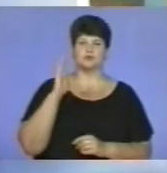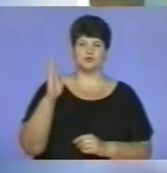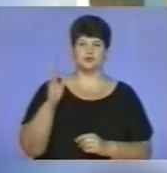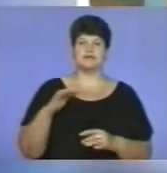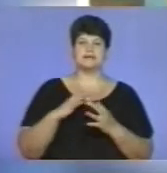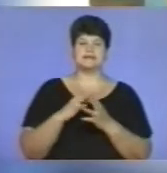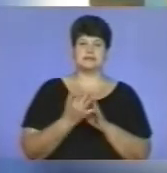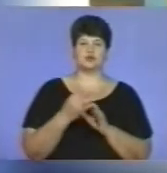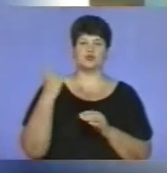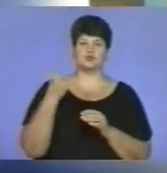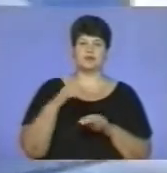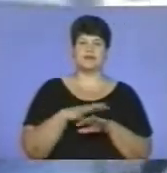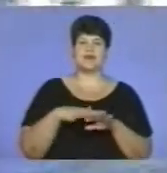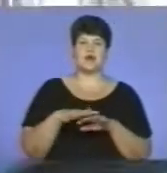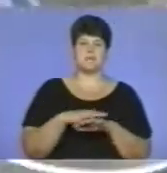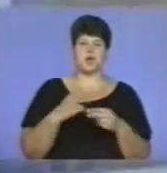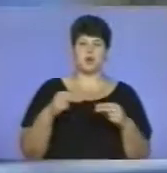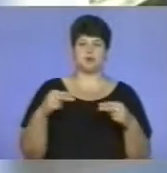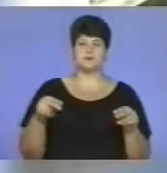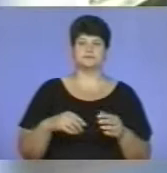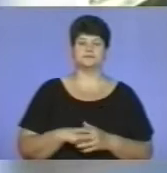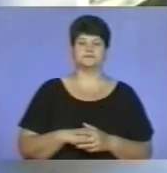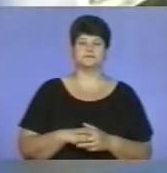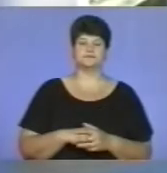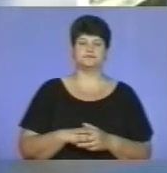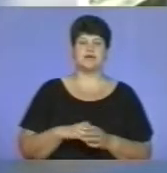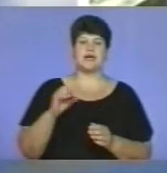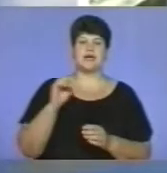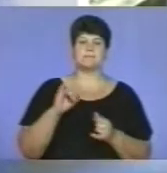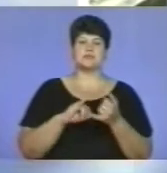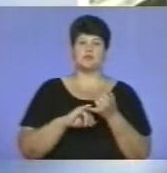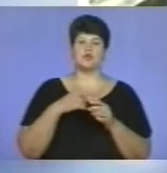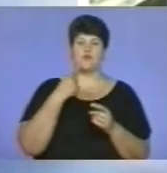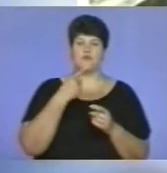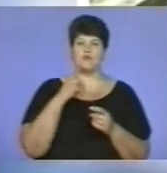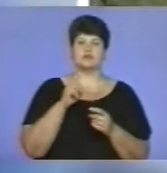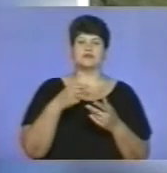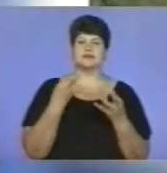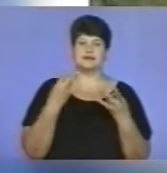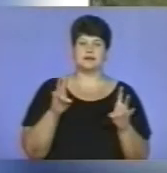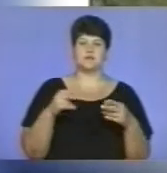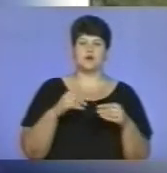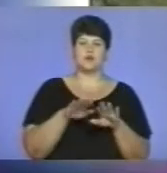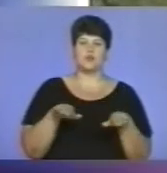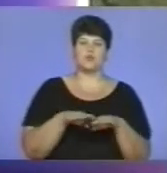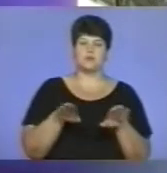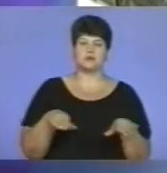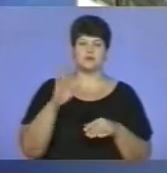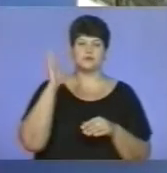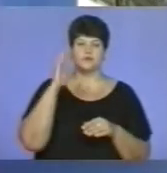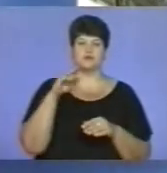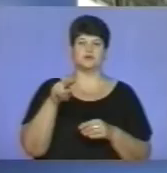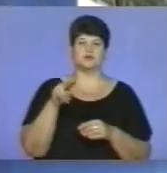сільськогосподарський ярмарок. Епідеміологи закликають тернополян не купатися у водоймах гідропарку